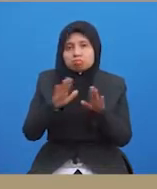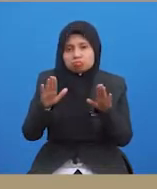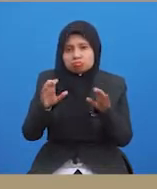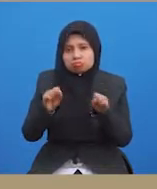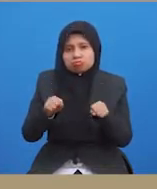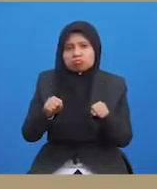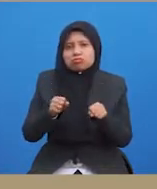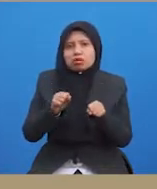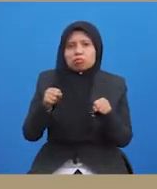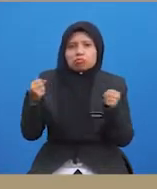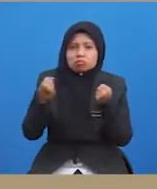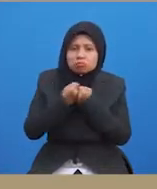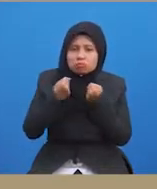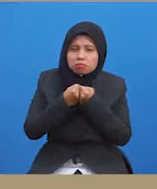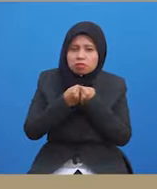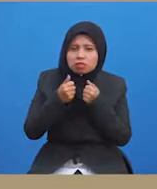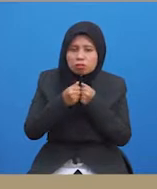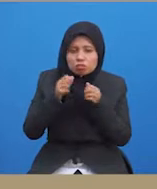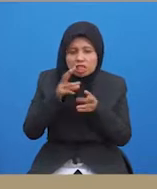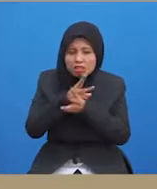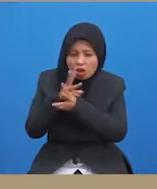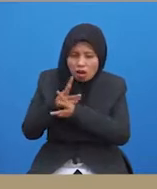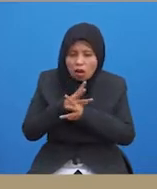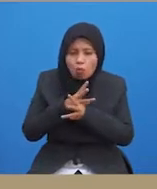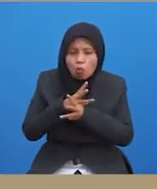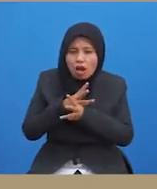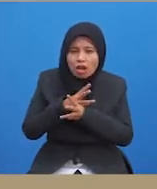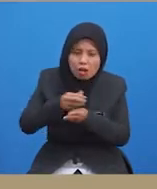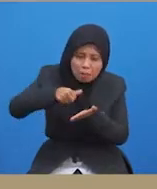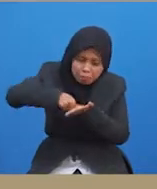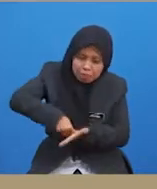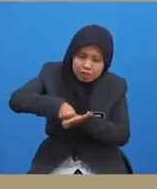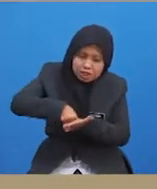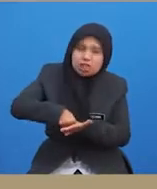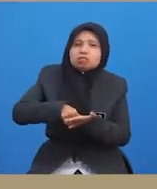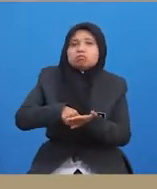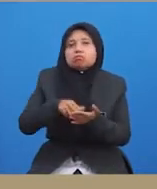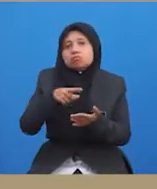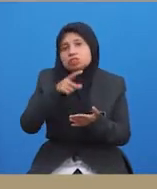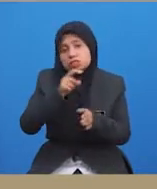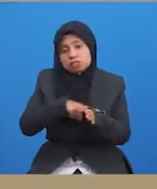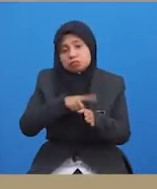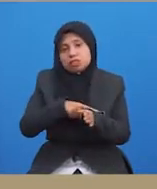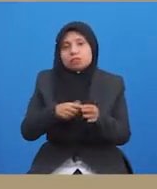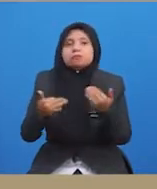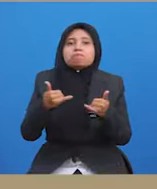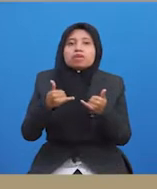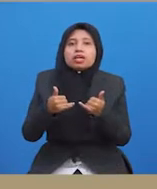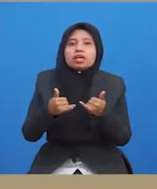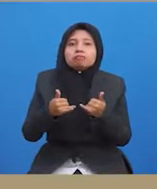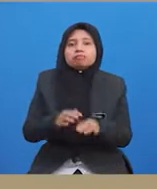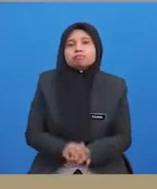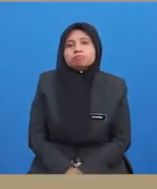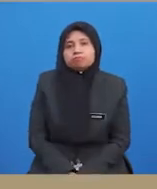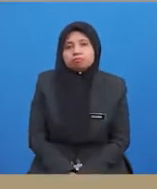mungkin kerana mereka tidak dapat mengawal tekanan dan keagresifan mereka sewaktu bermain